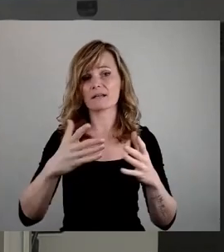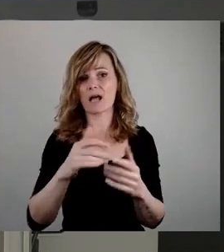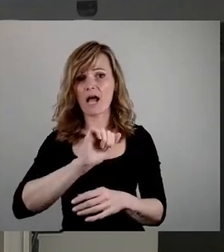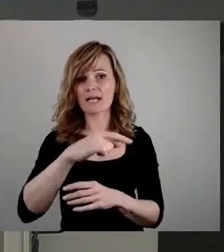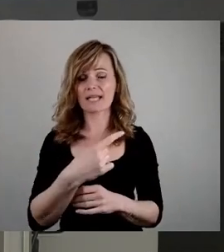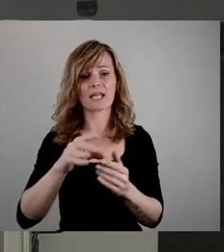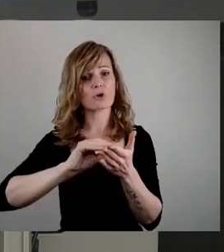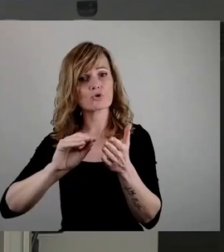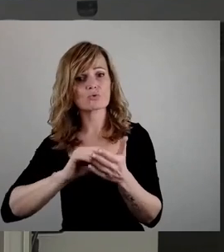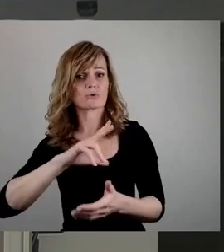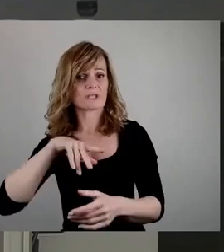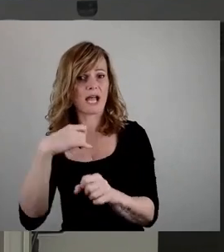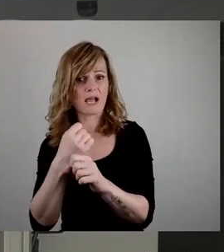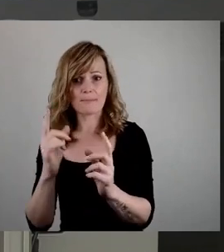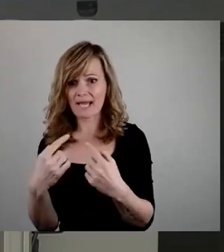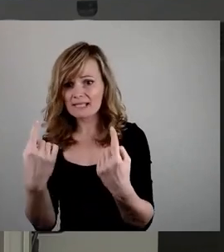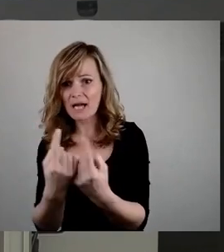sei es der Raum für die Schulbibliothek.